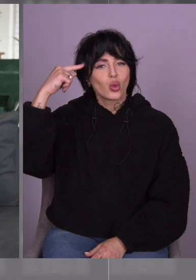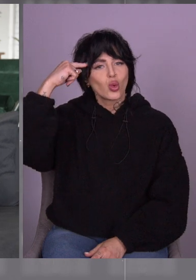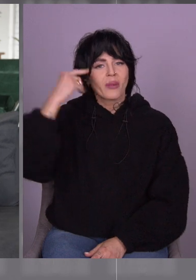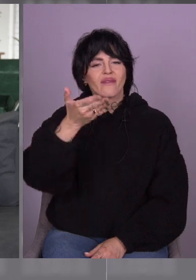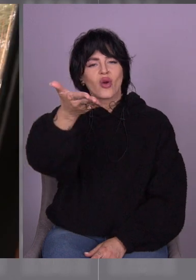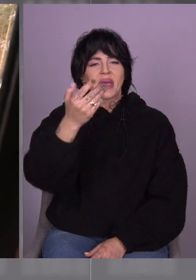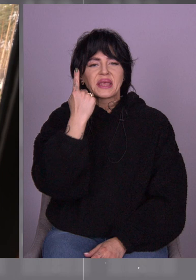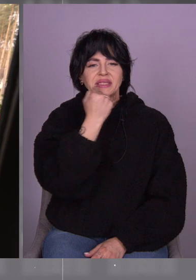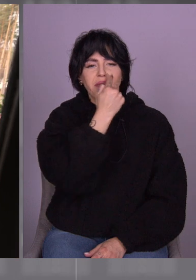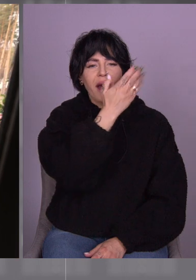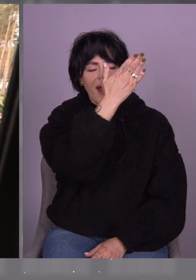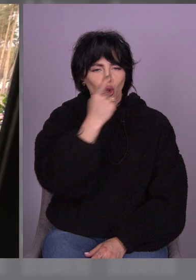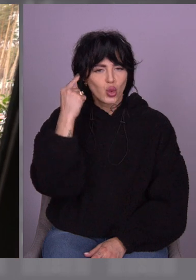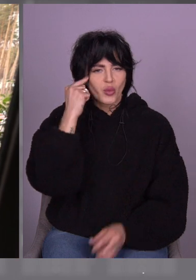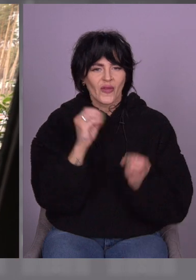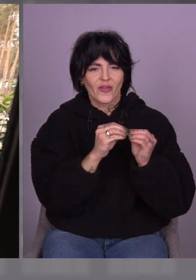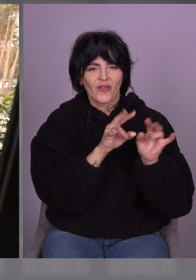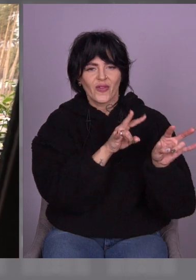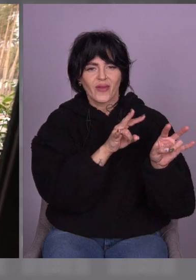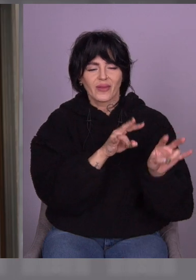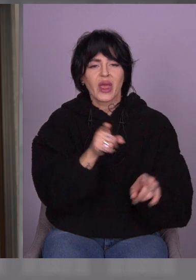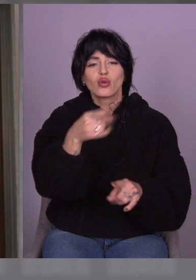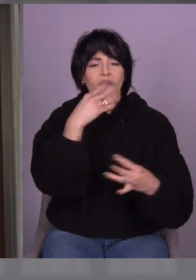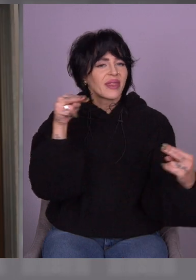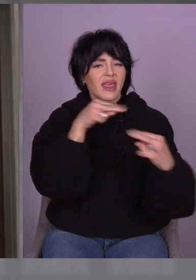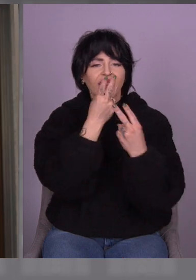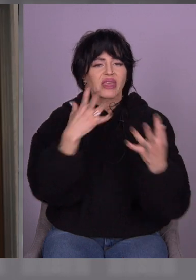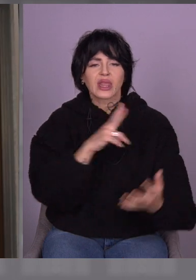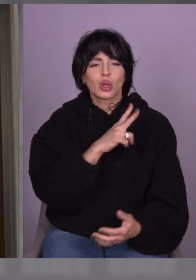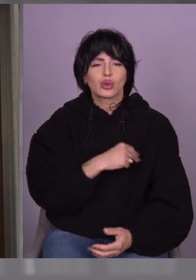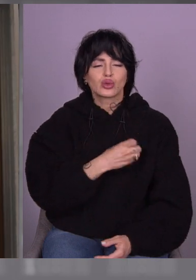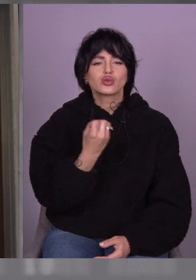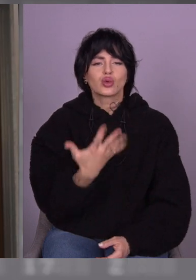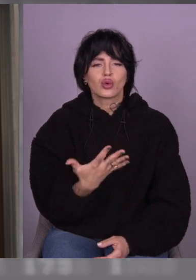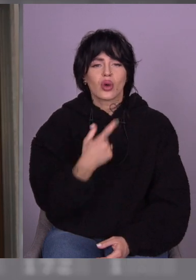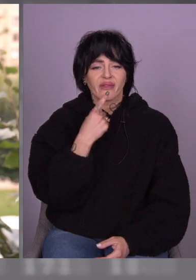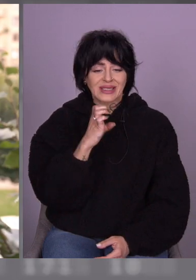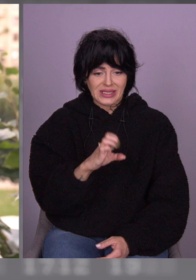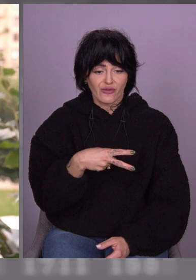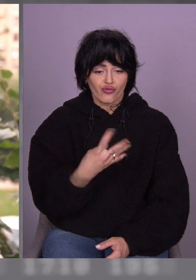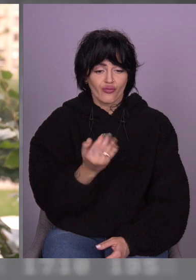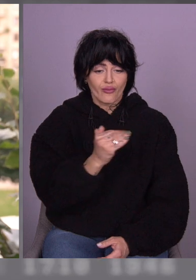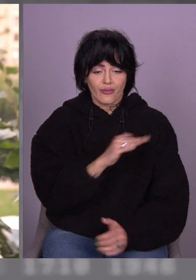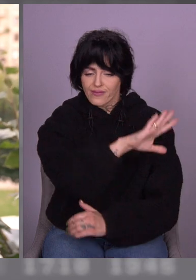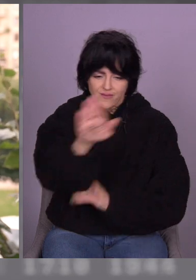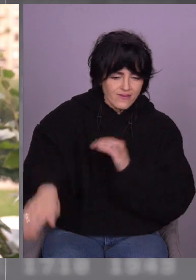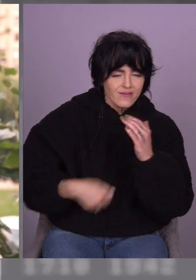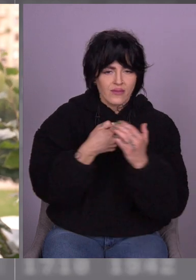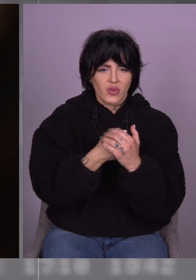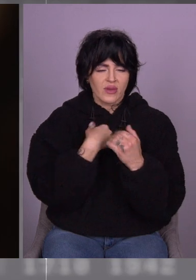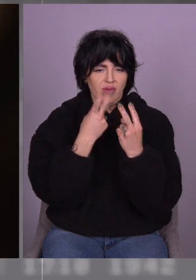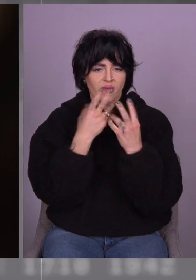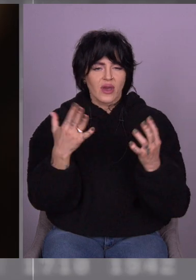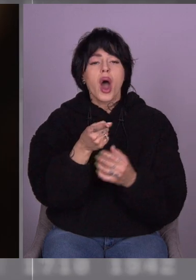пальми. Це скільки ви не бачилися з нею вже? Ну, от ви, залишаєтеся, лютого. Коли повертається? Що